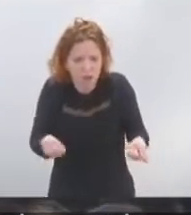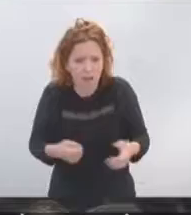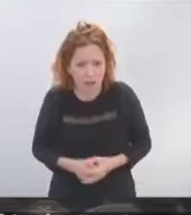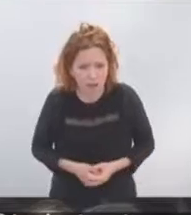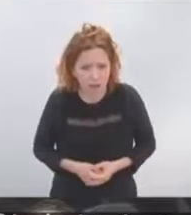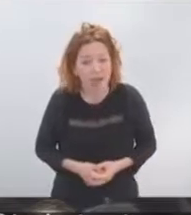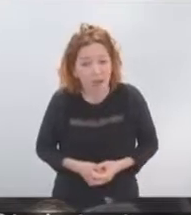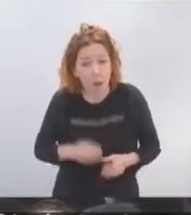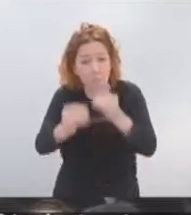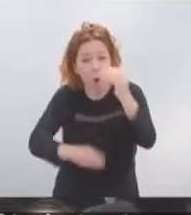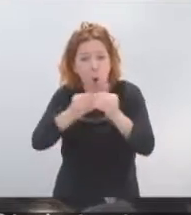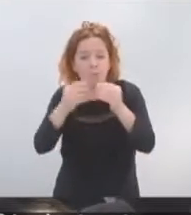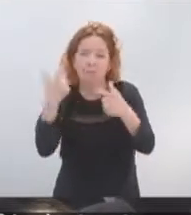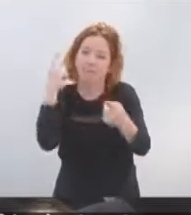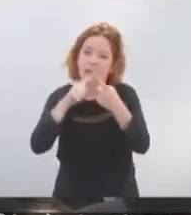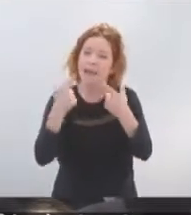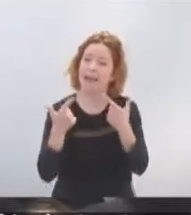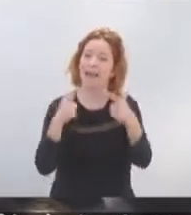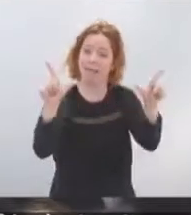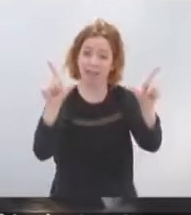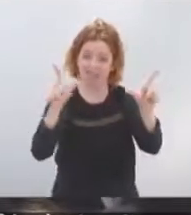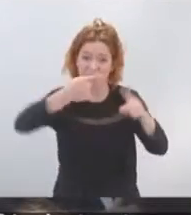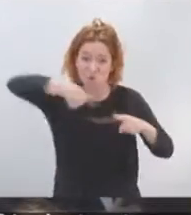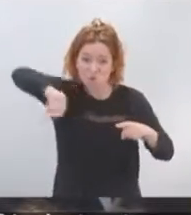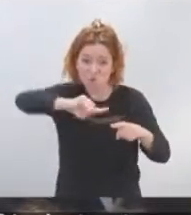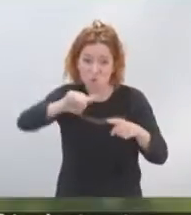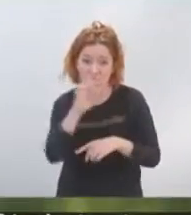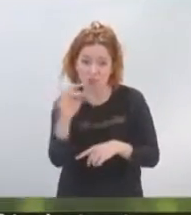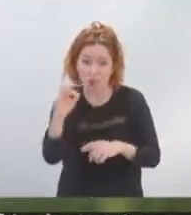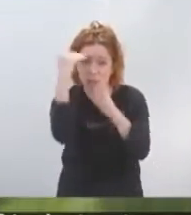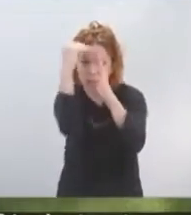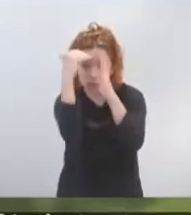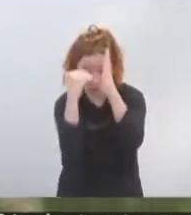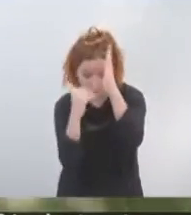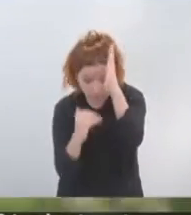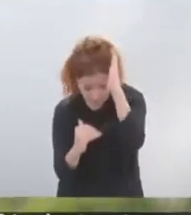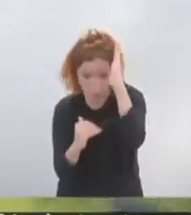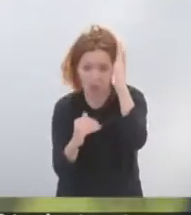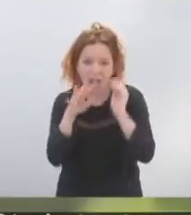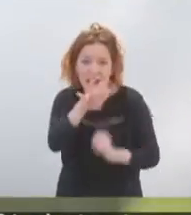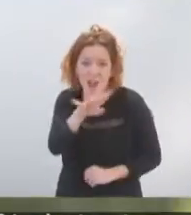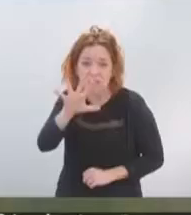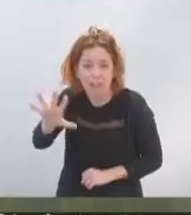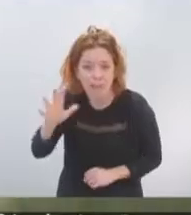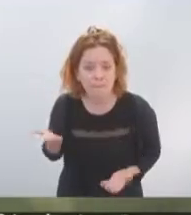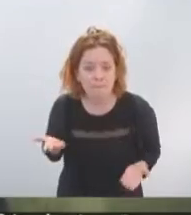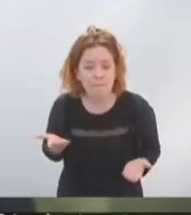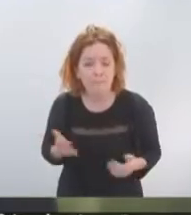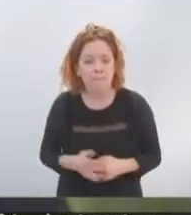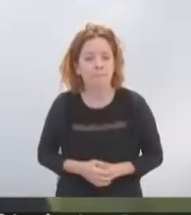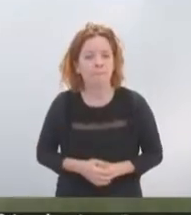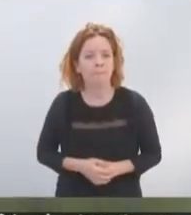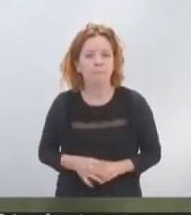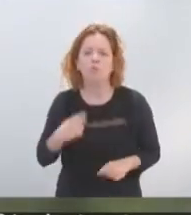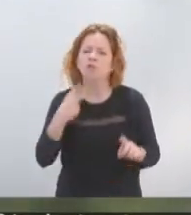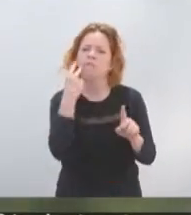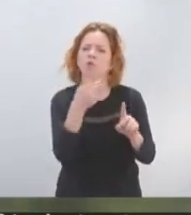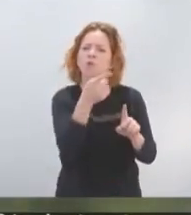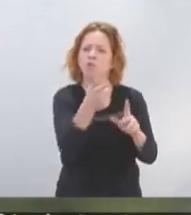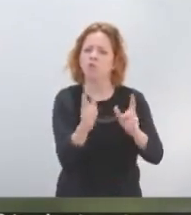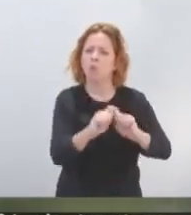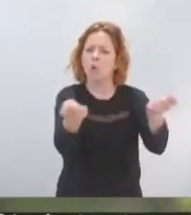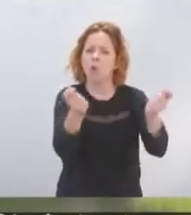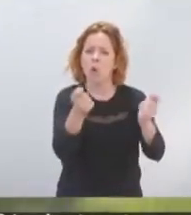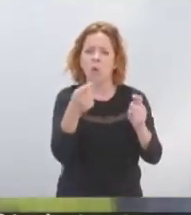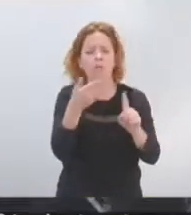45e. J'ai lu un éditorialiste fameux qui prétend que l'éditorialiste est un tuteur